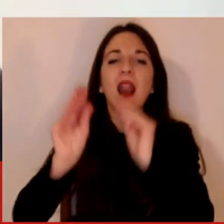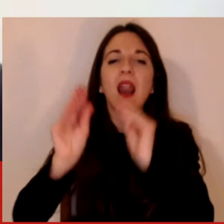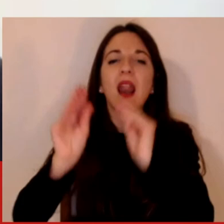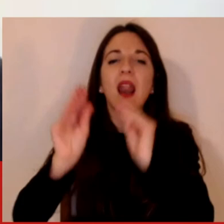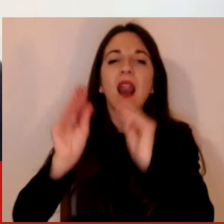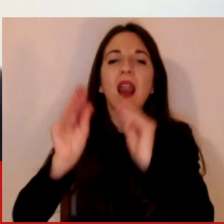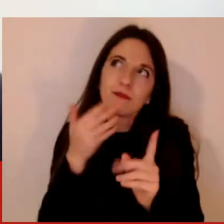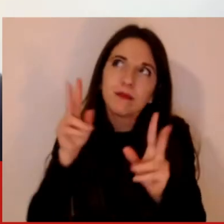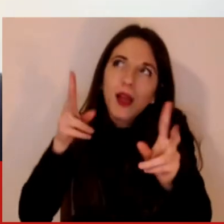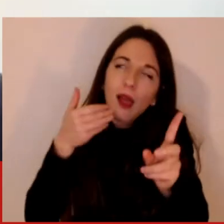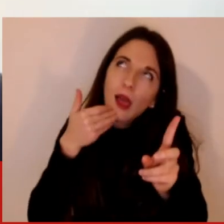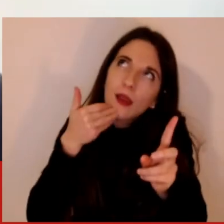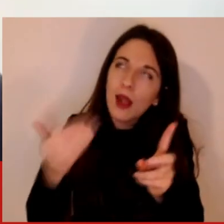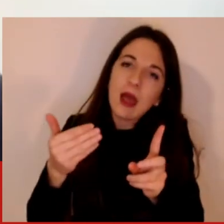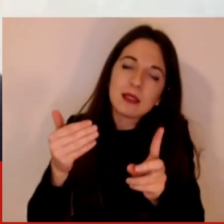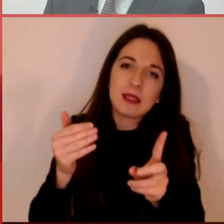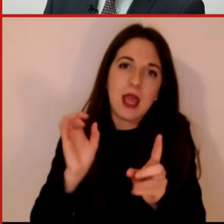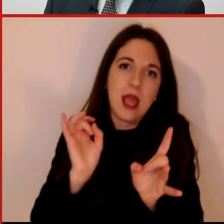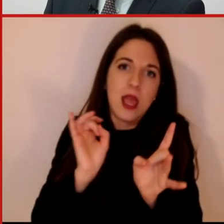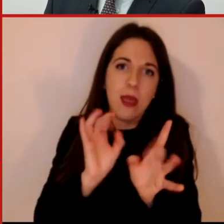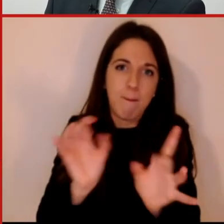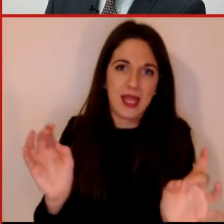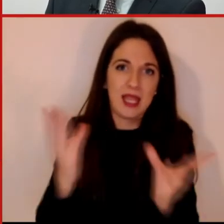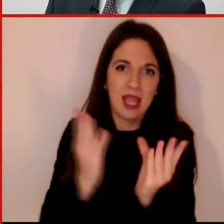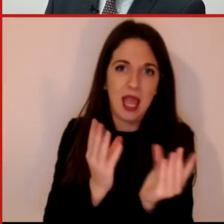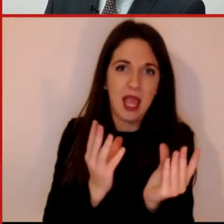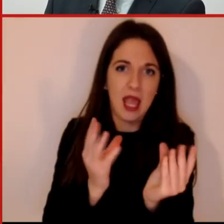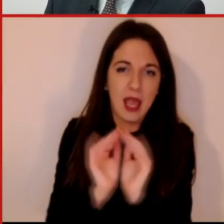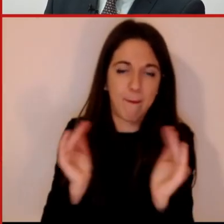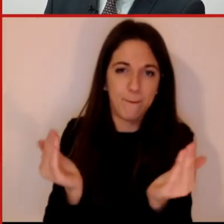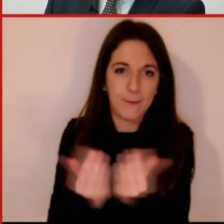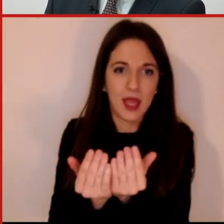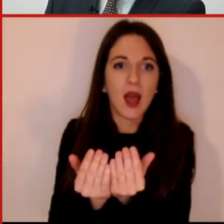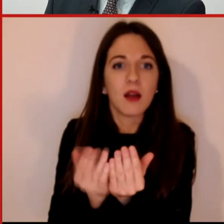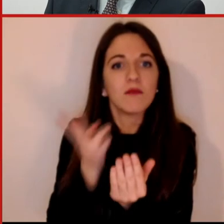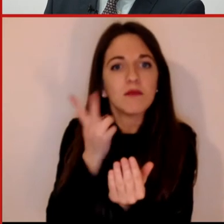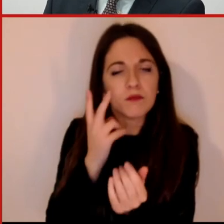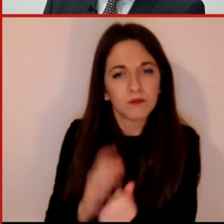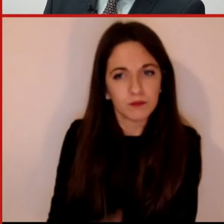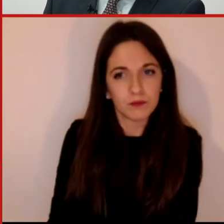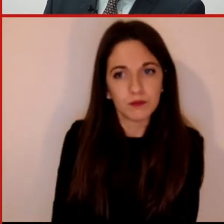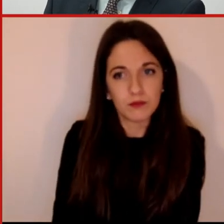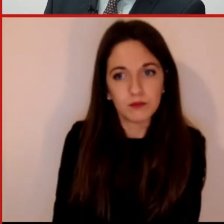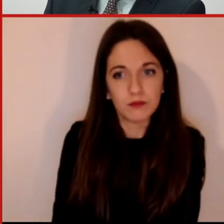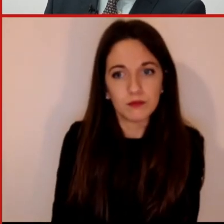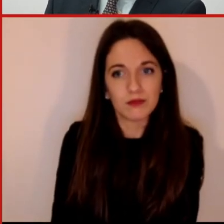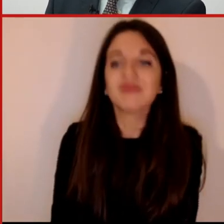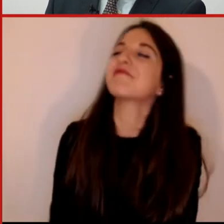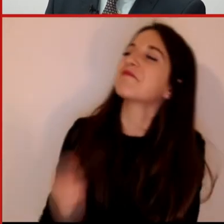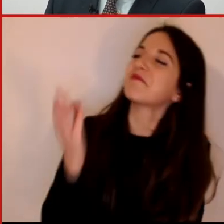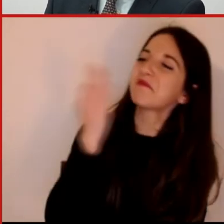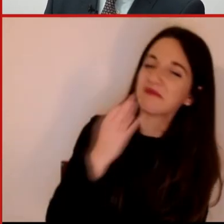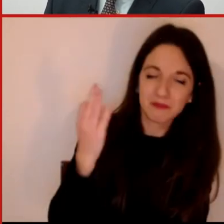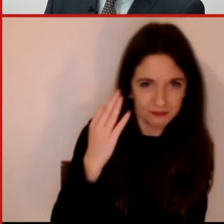digitale del nostro mondo. Bene, in effetti chiedo alla regia, ecco grazie di presentare